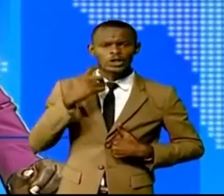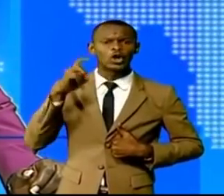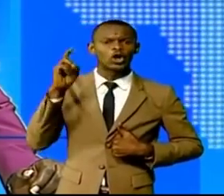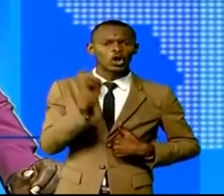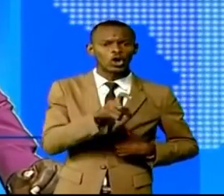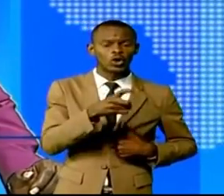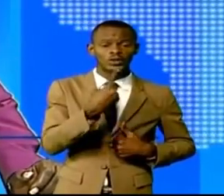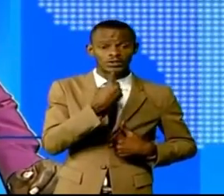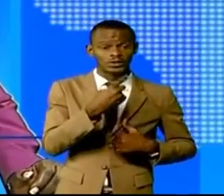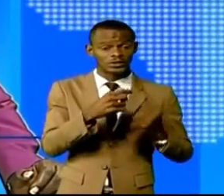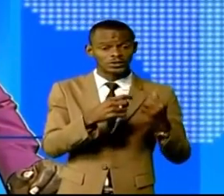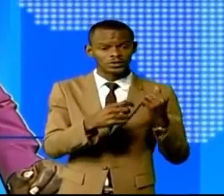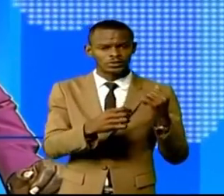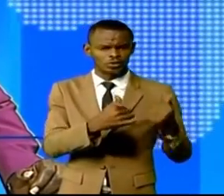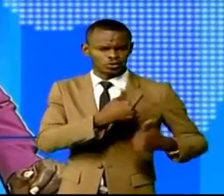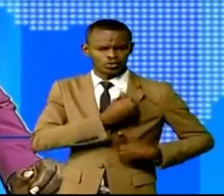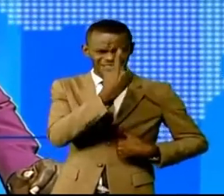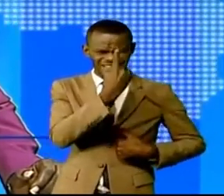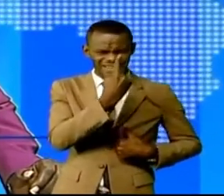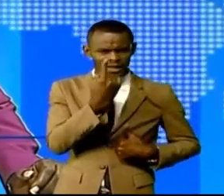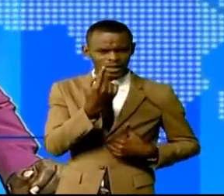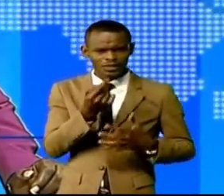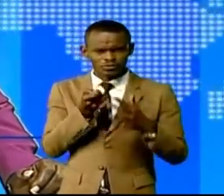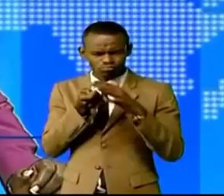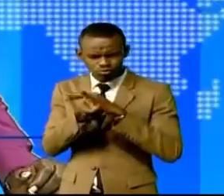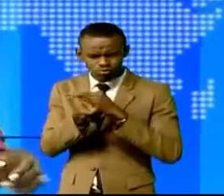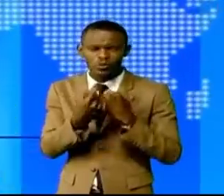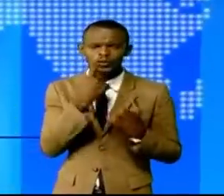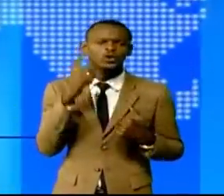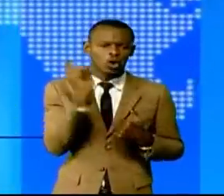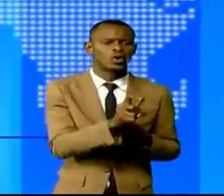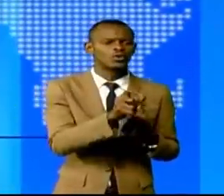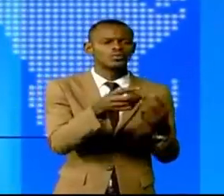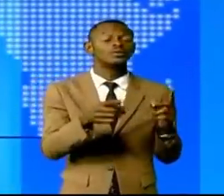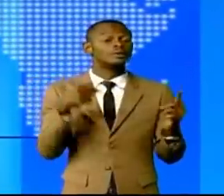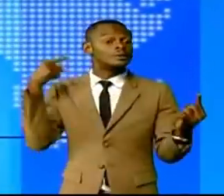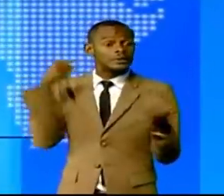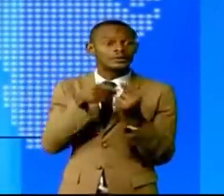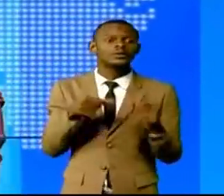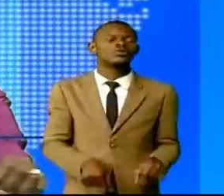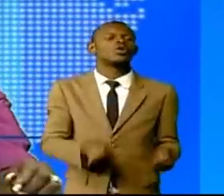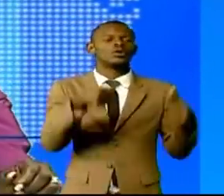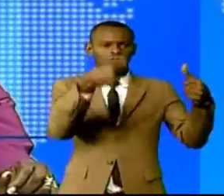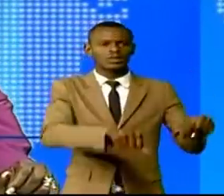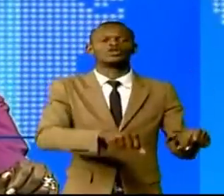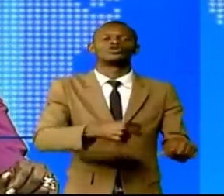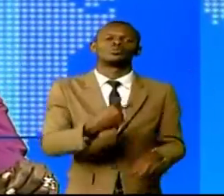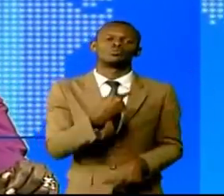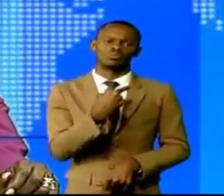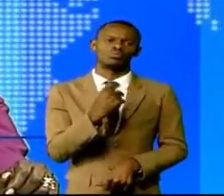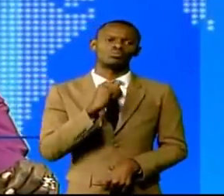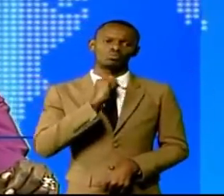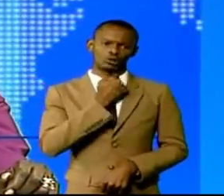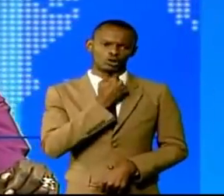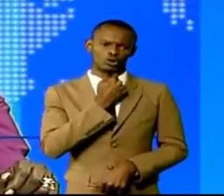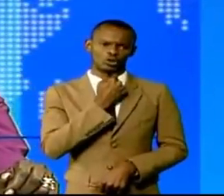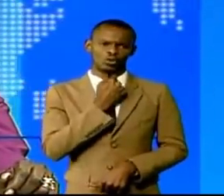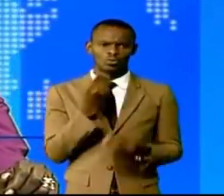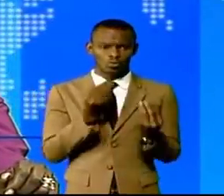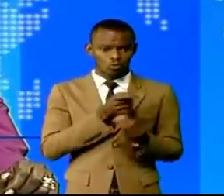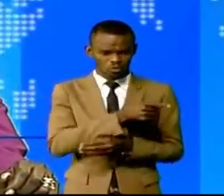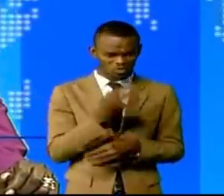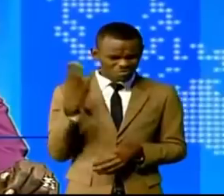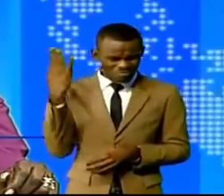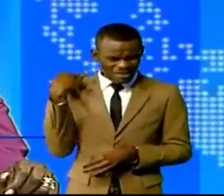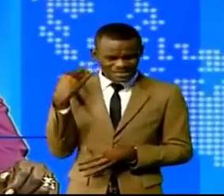francodia élément de la garde républicaine pour avoir tiré sur Joseph Toutala chauffeur du chef spirituel de l'église Kimwanguiste